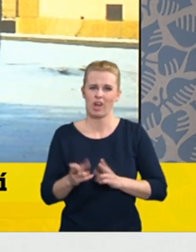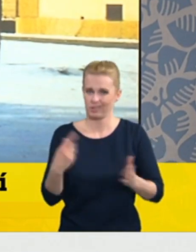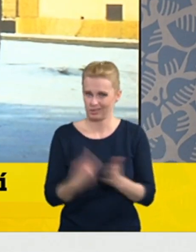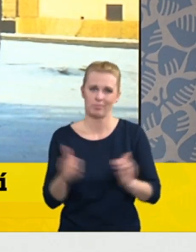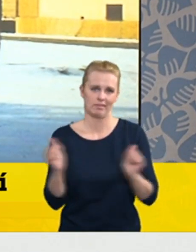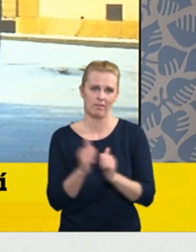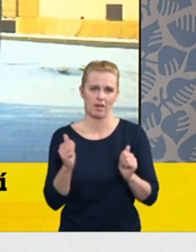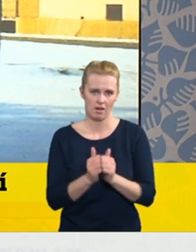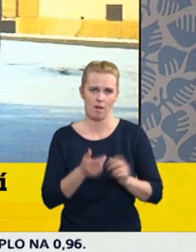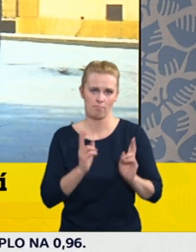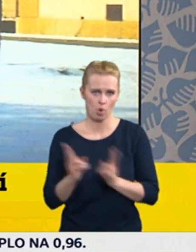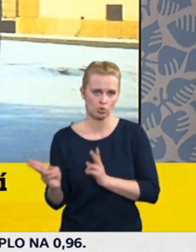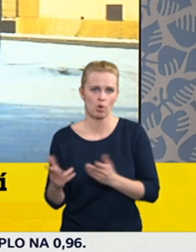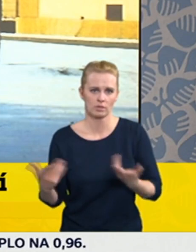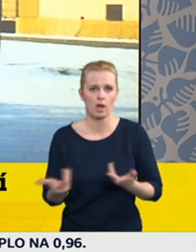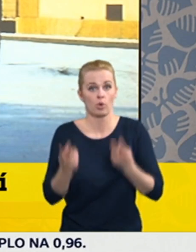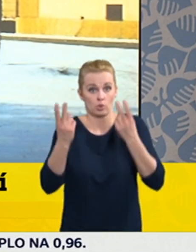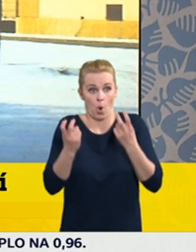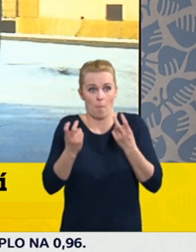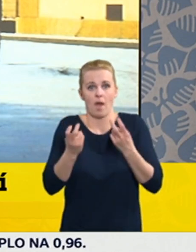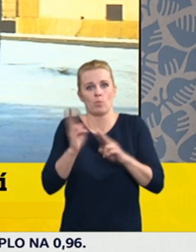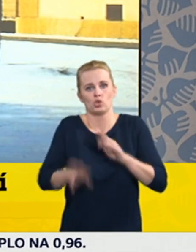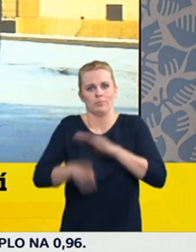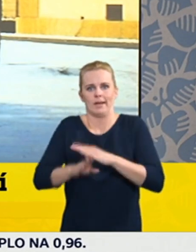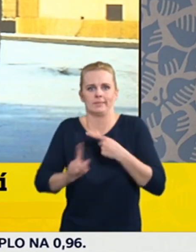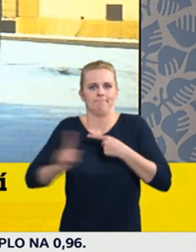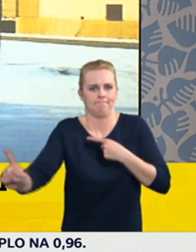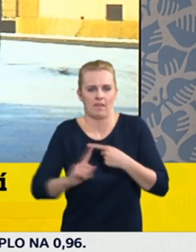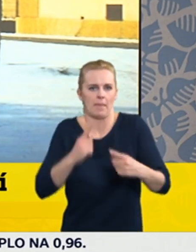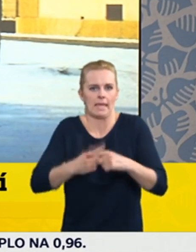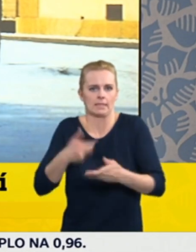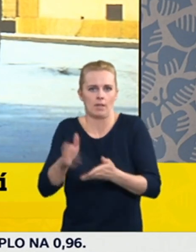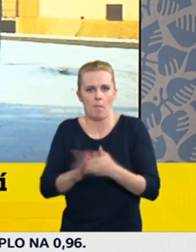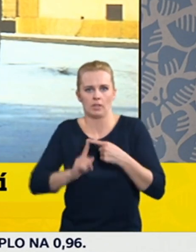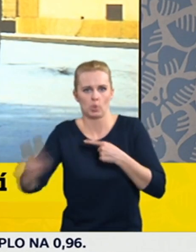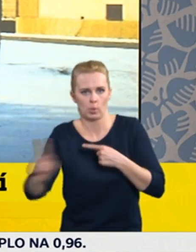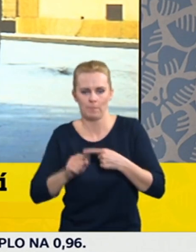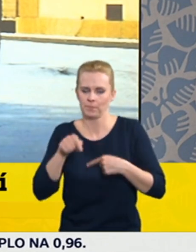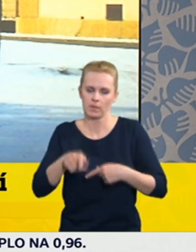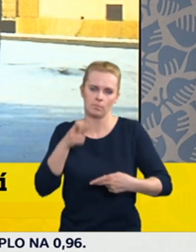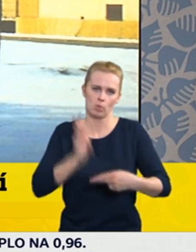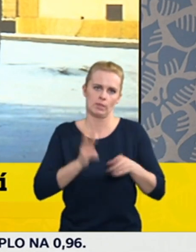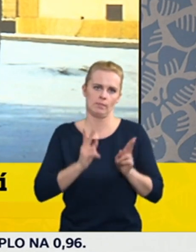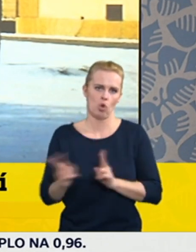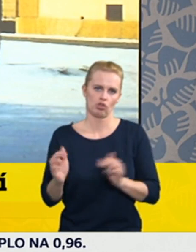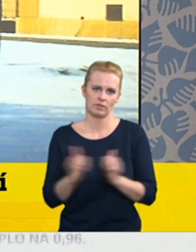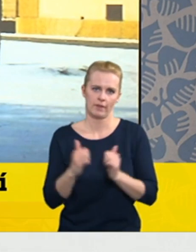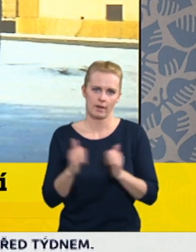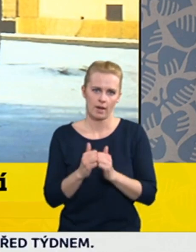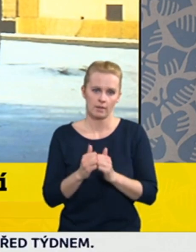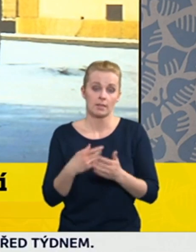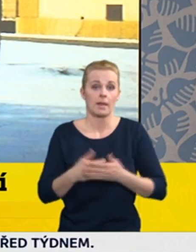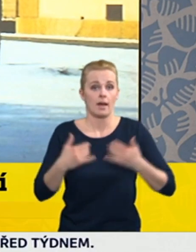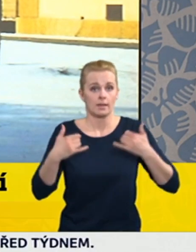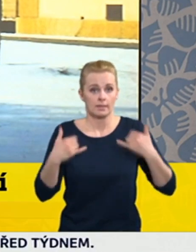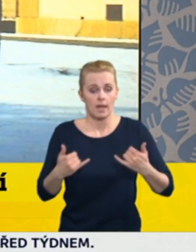v tomto směru máme. Takže není pravda, že jsme to dnes jaksi hlasovali nebo že jsme o tom